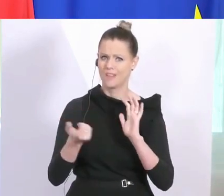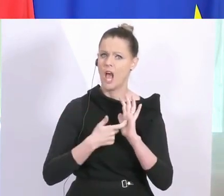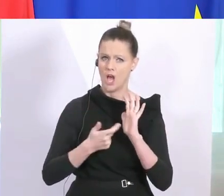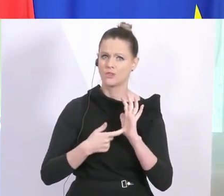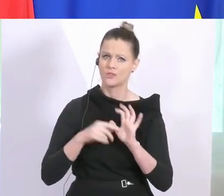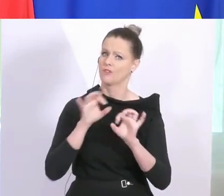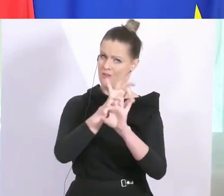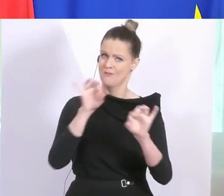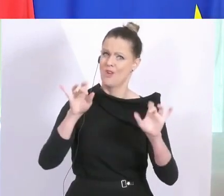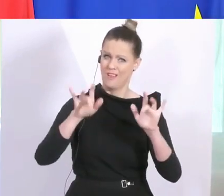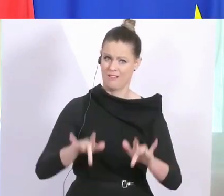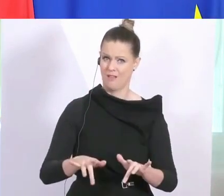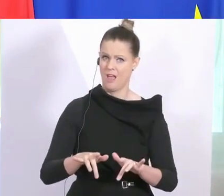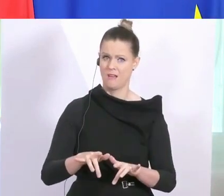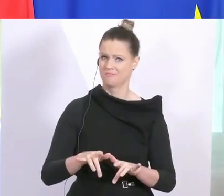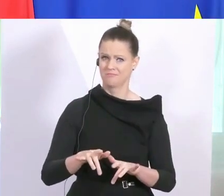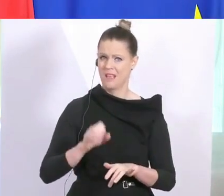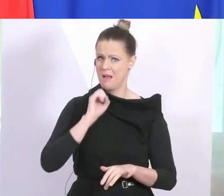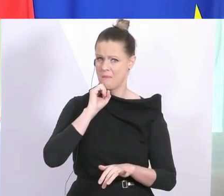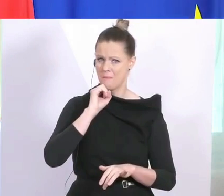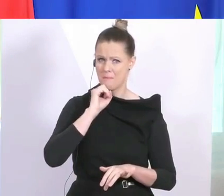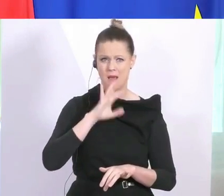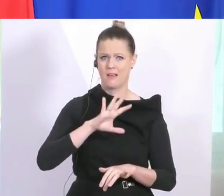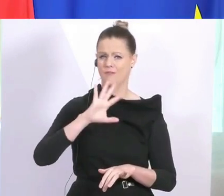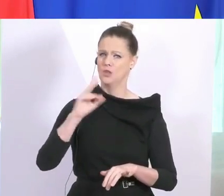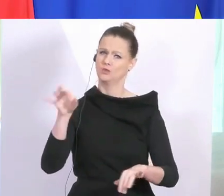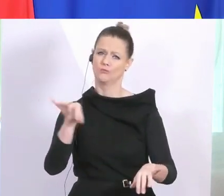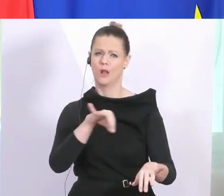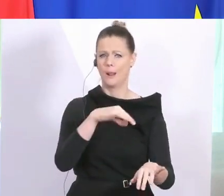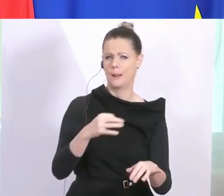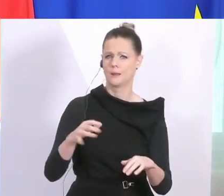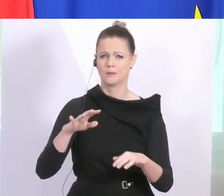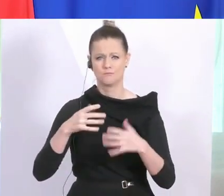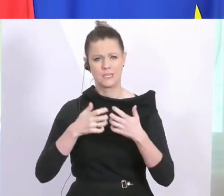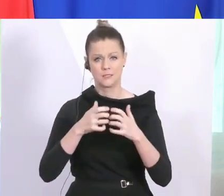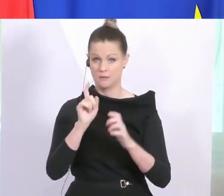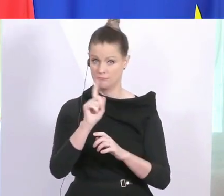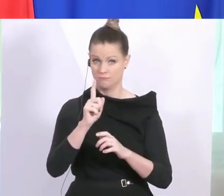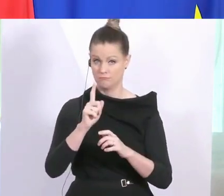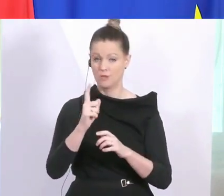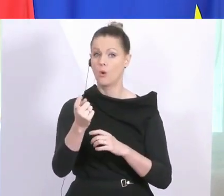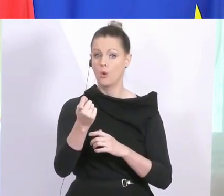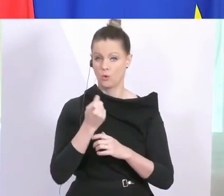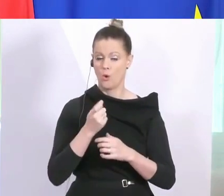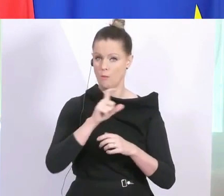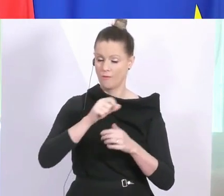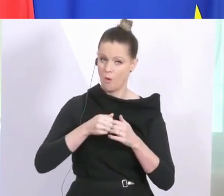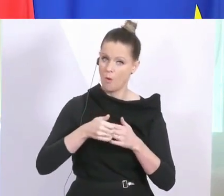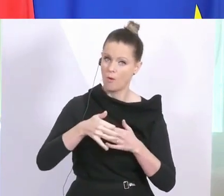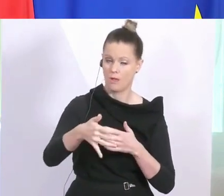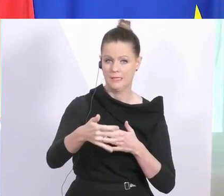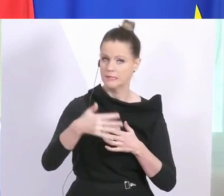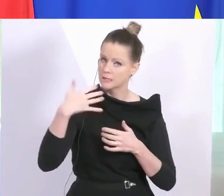und ich möchte nichts beschönigen, es liegen schwere Wochen vor uns. Aber das Ziel ist ganz klar,